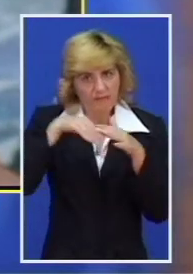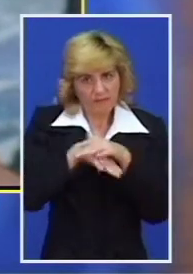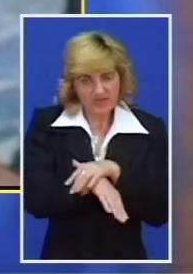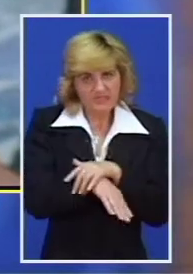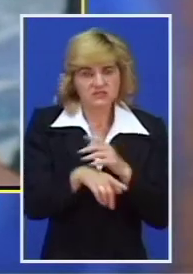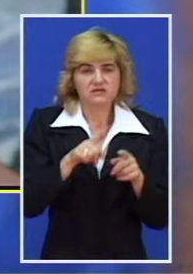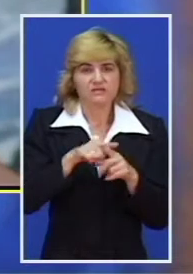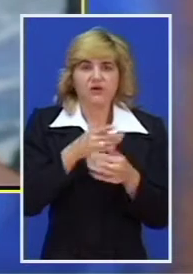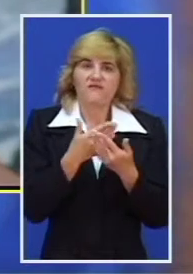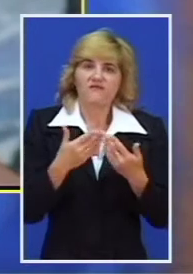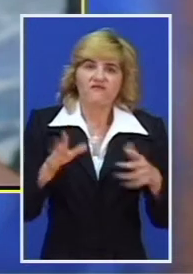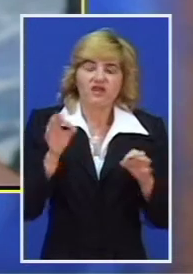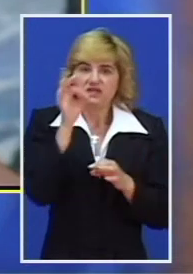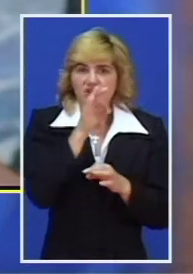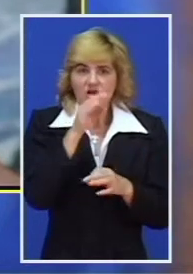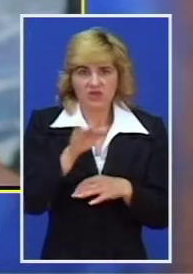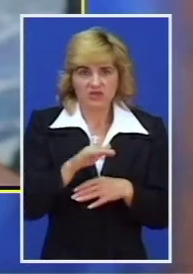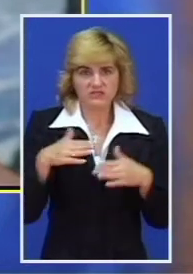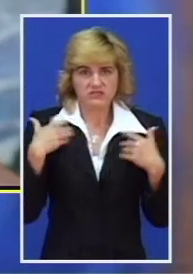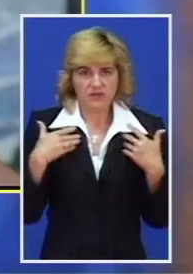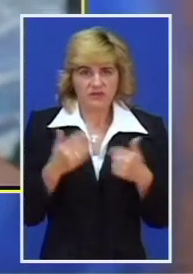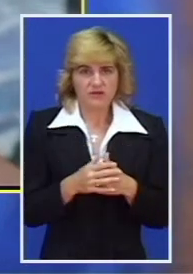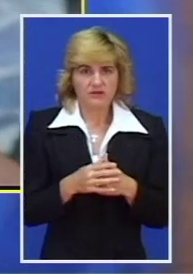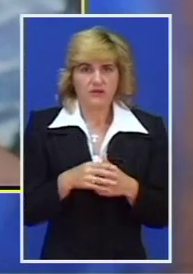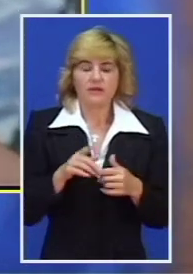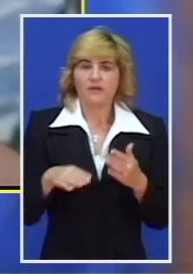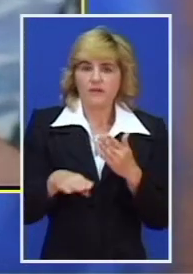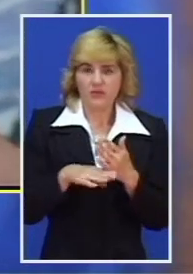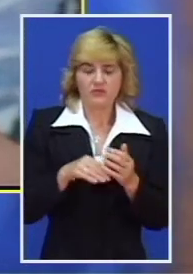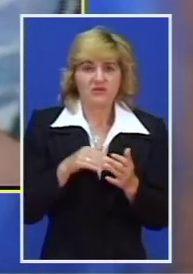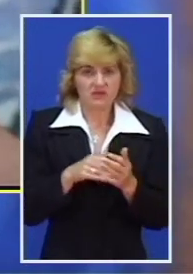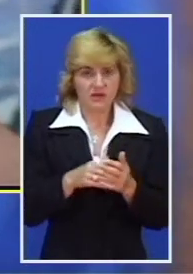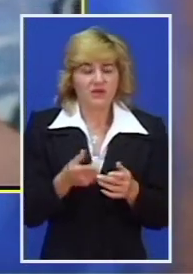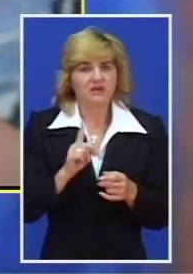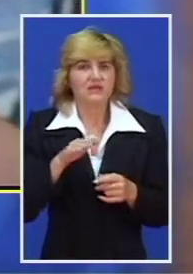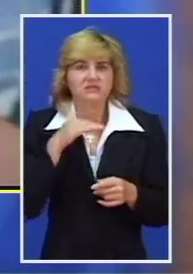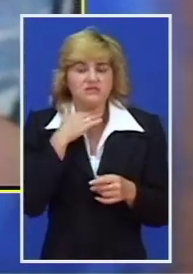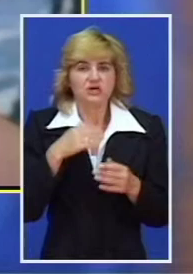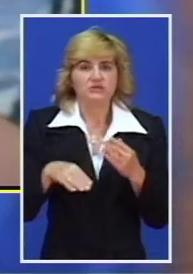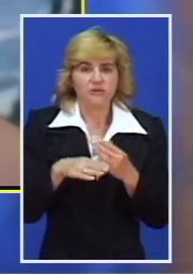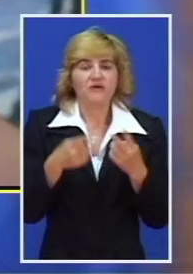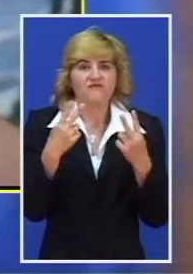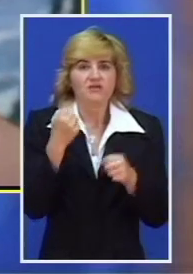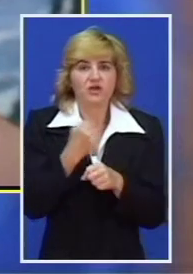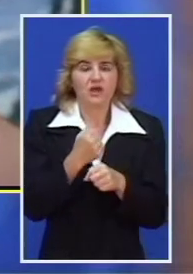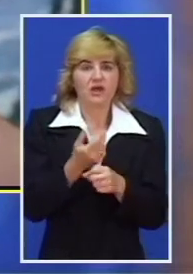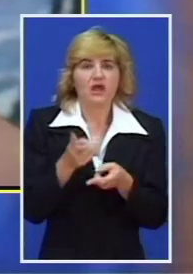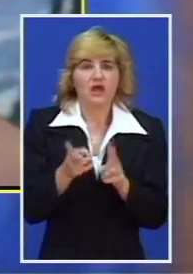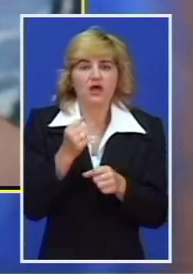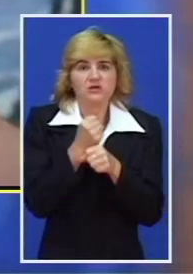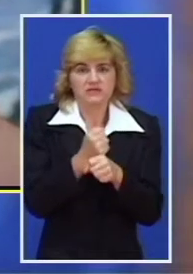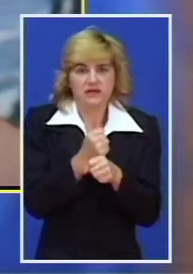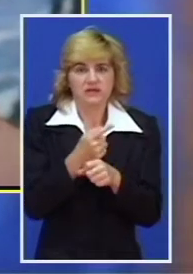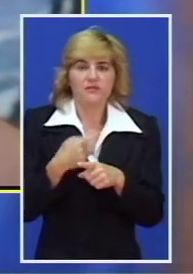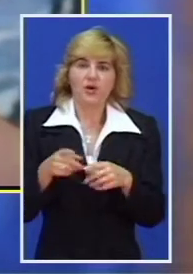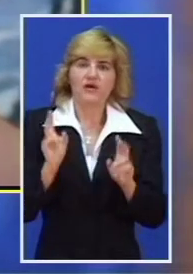svake godine sve veći broj uživaoca droge. Represivne mere nikada nisu urodile plodom, ali je važno raditi na prevenciji zarad